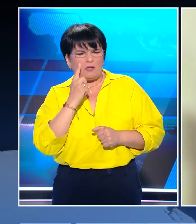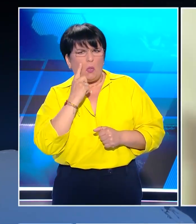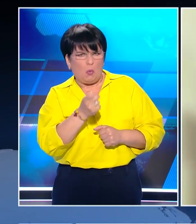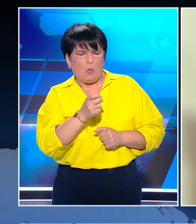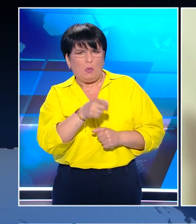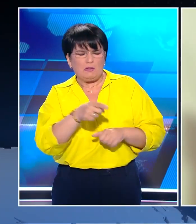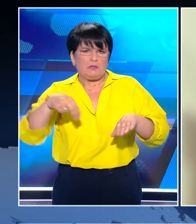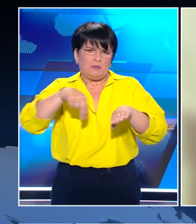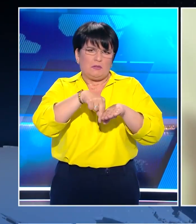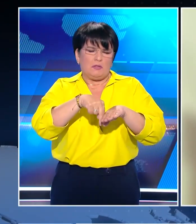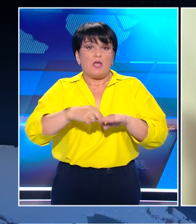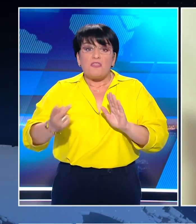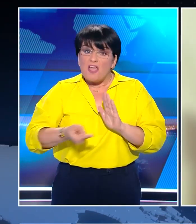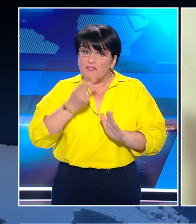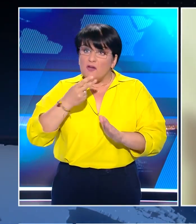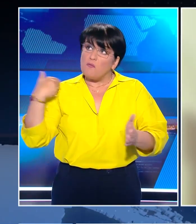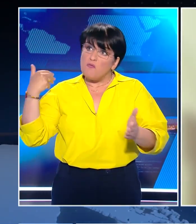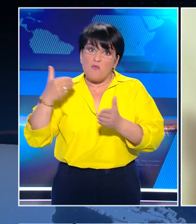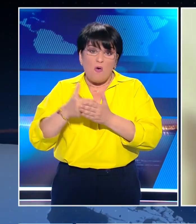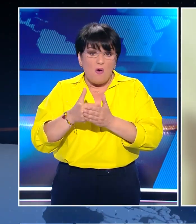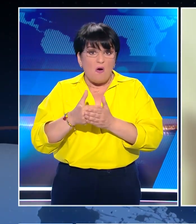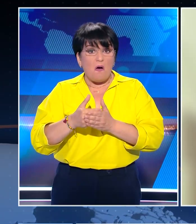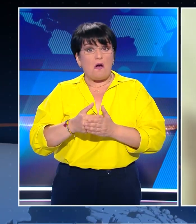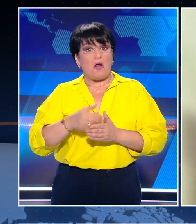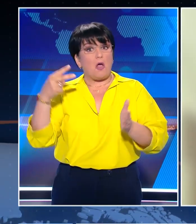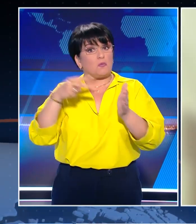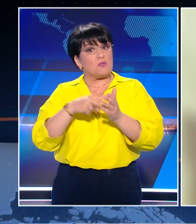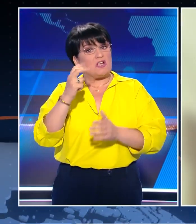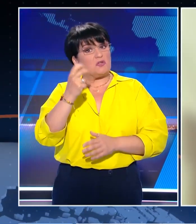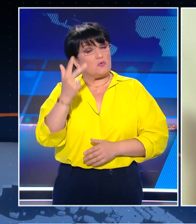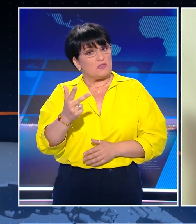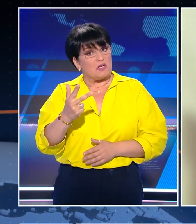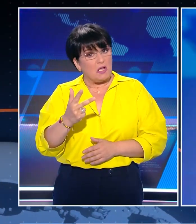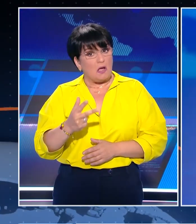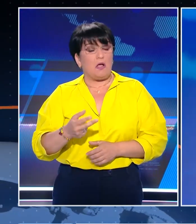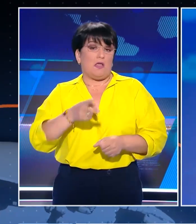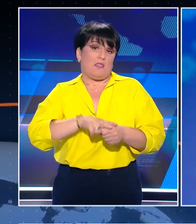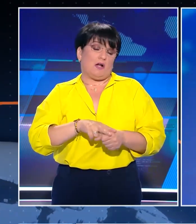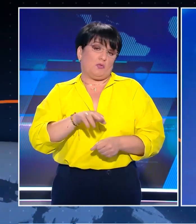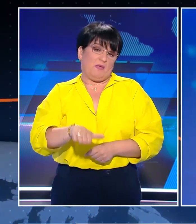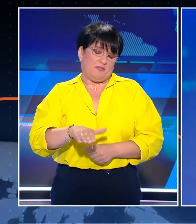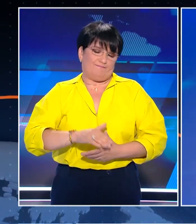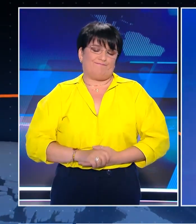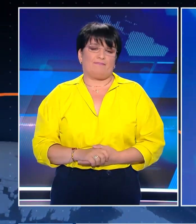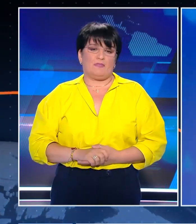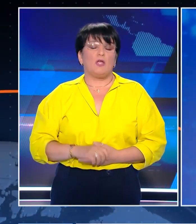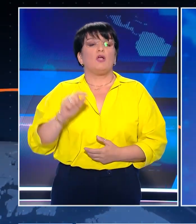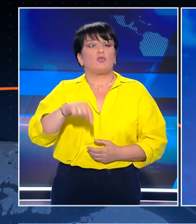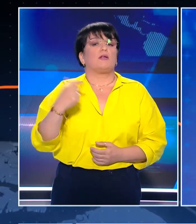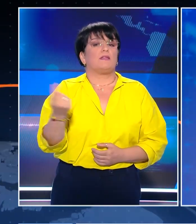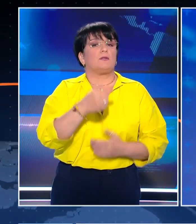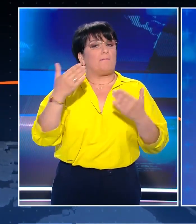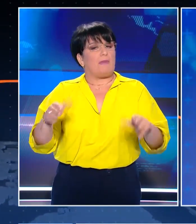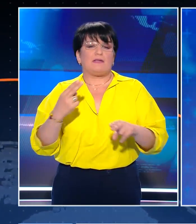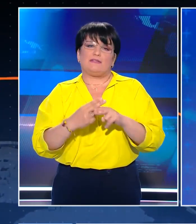Αυτός είναι ο δεύτερος θάνατος οδηγού από πειράς στρομικών μέσα στο 2023 στη Γαλλία. Και στο σημείο αυτό το δελτίο μας